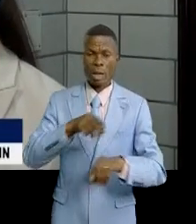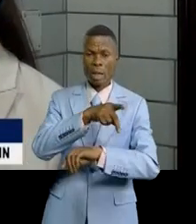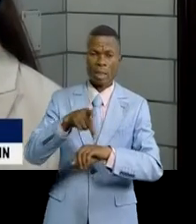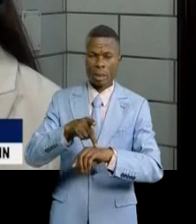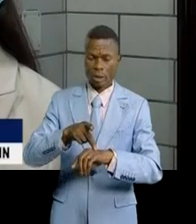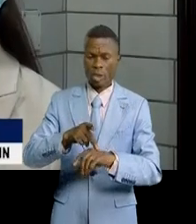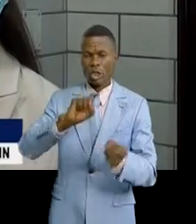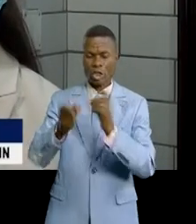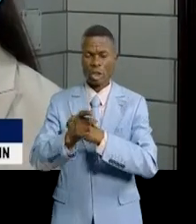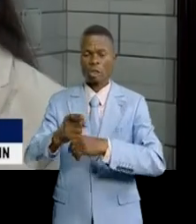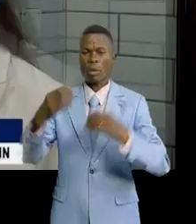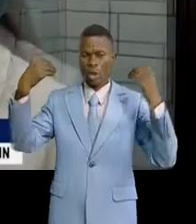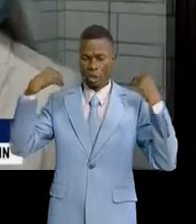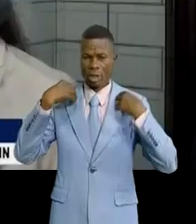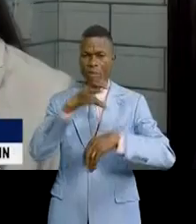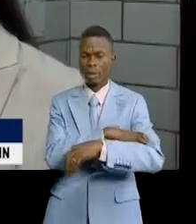de siège.